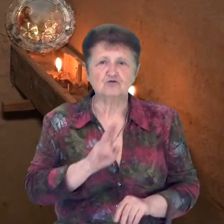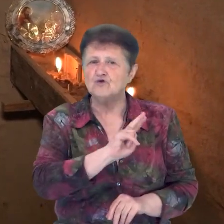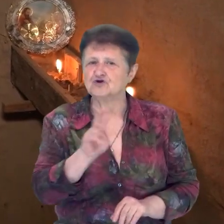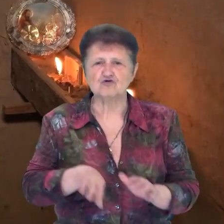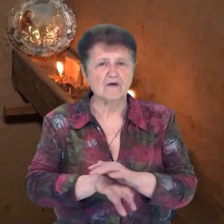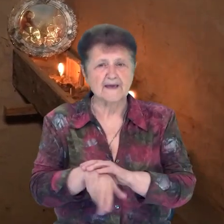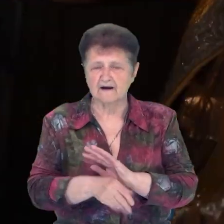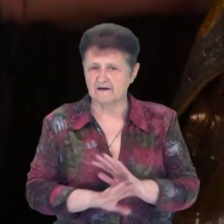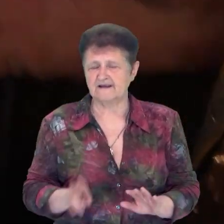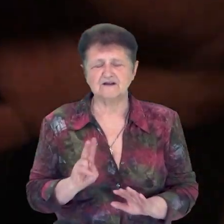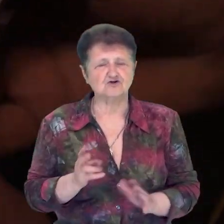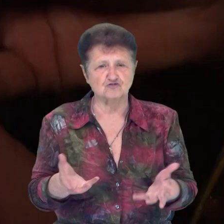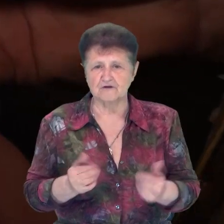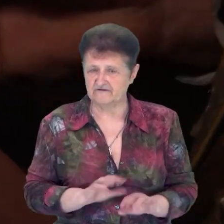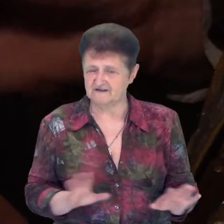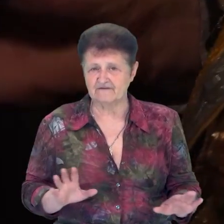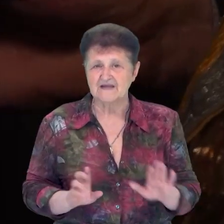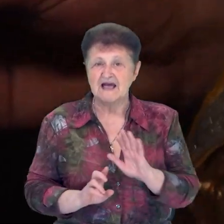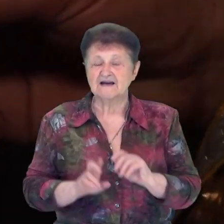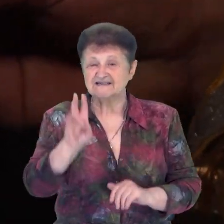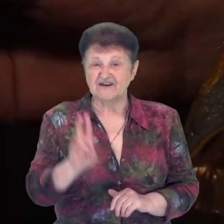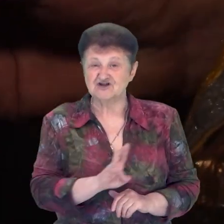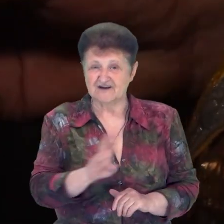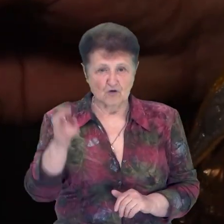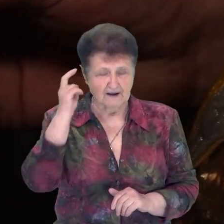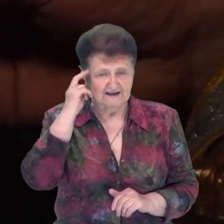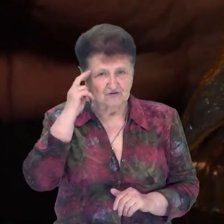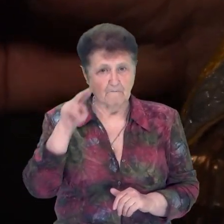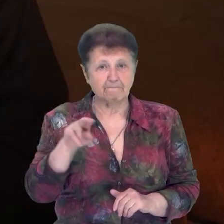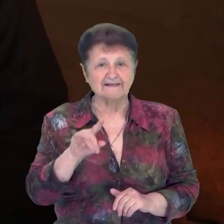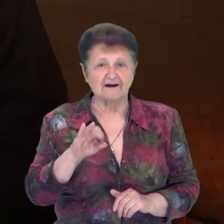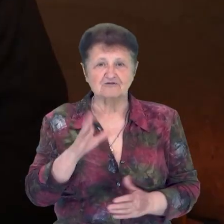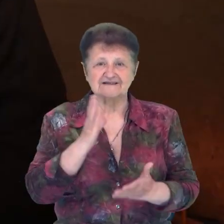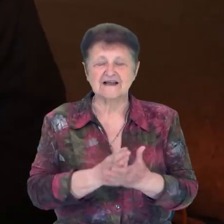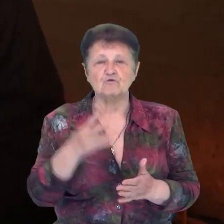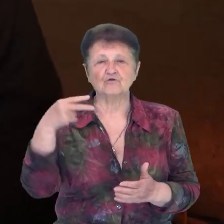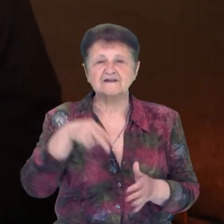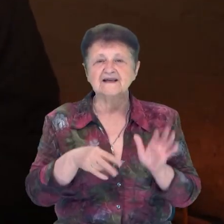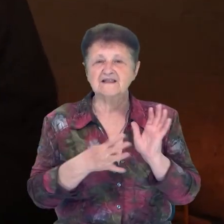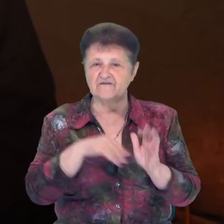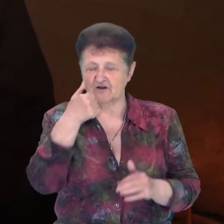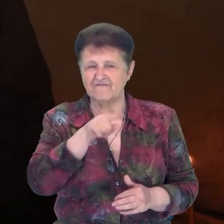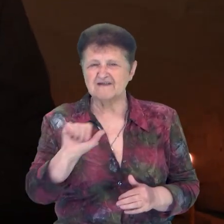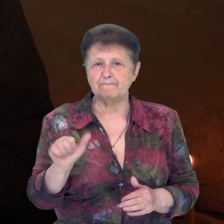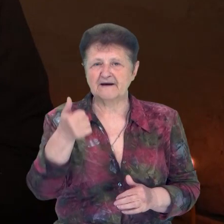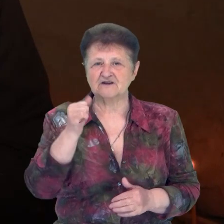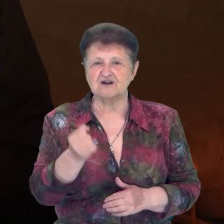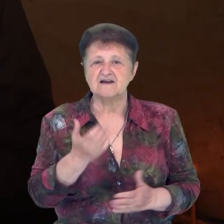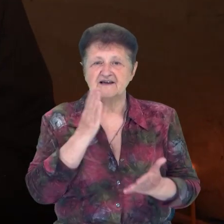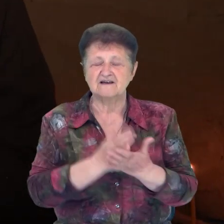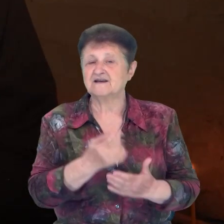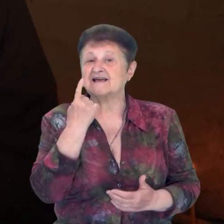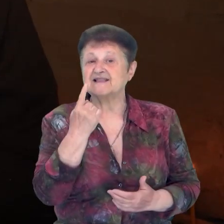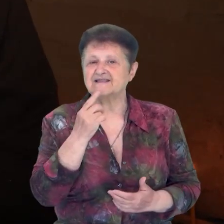вкраде, нічого не візьме». Священником Київського патріархату В'ячеслав став у 2009 році. Він перший і досі єдиний